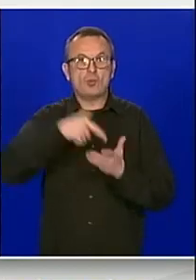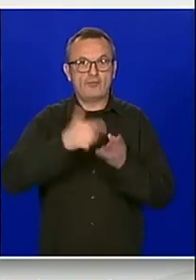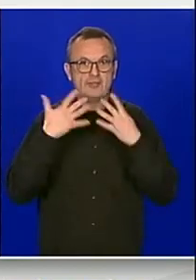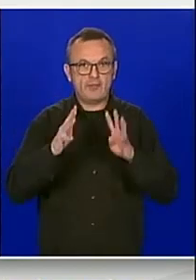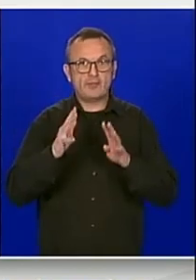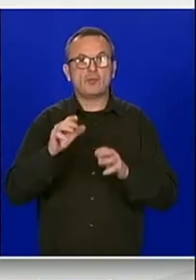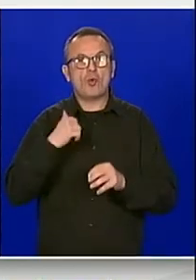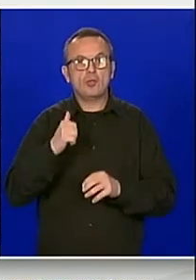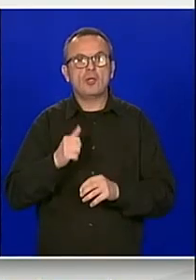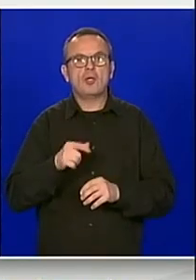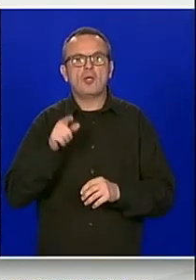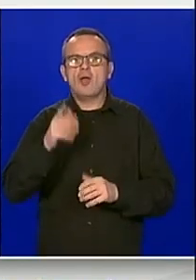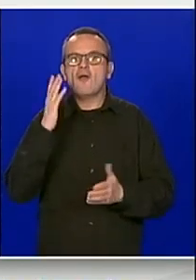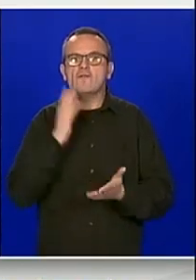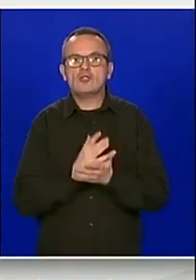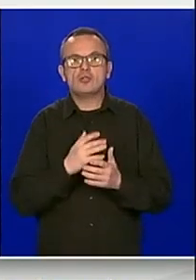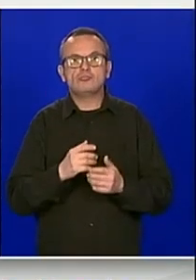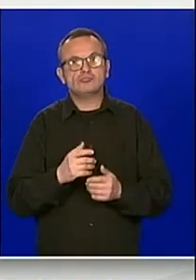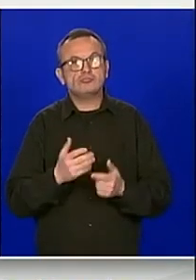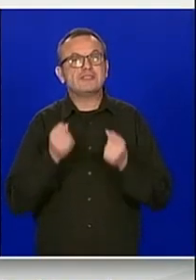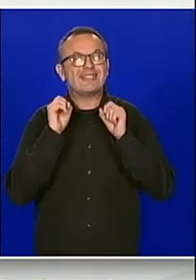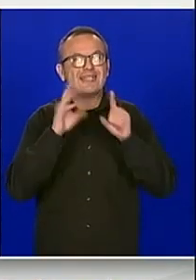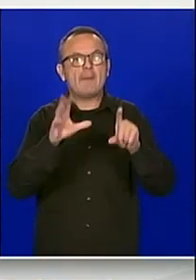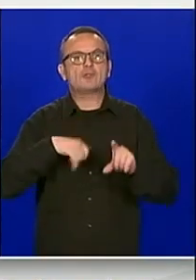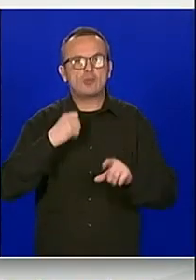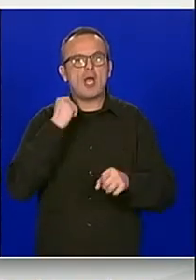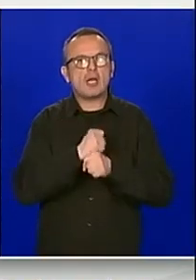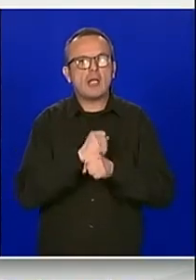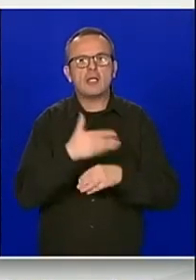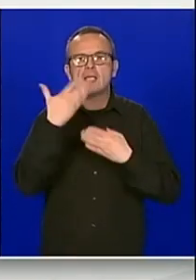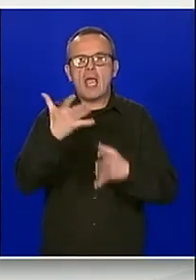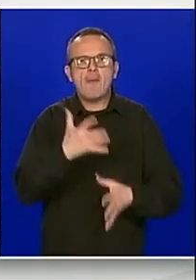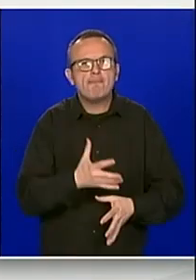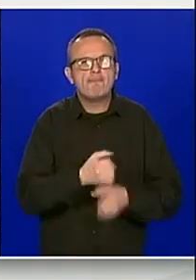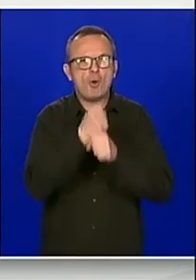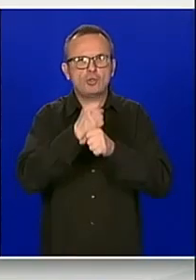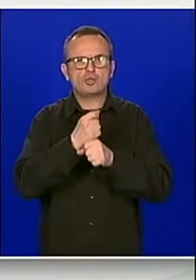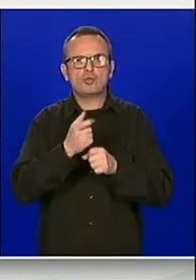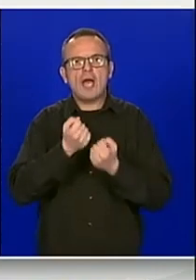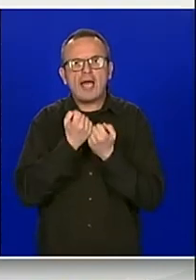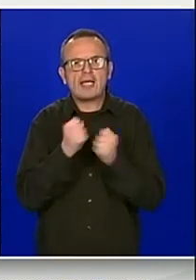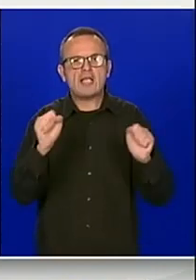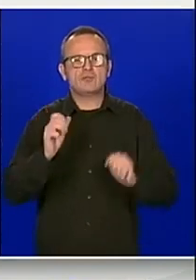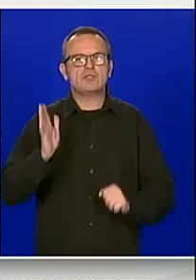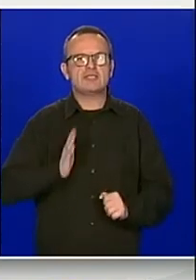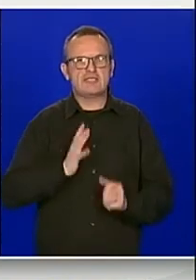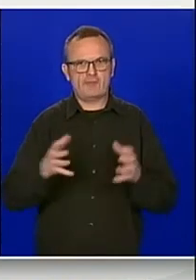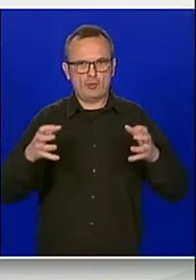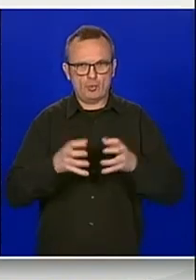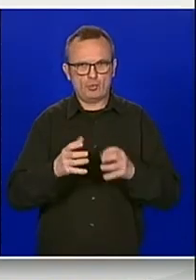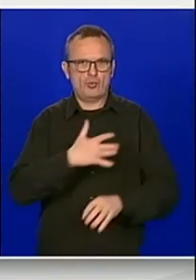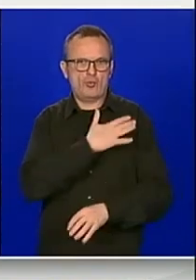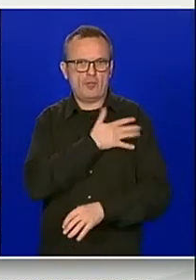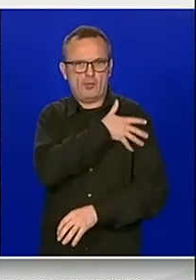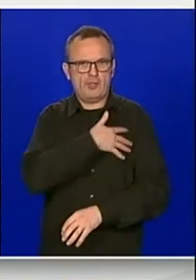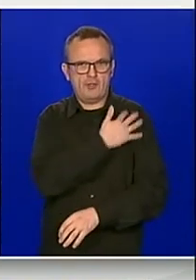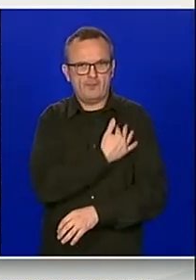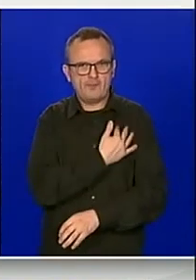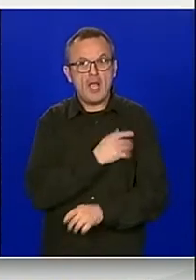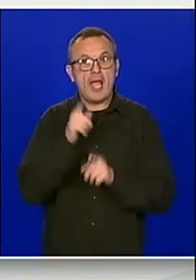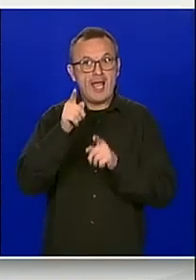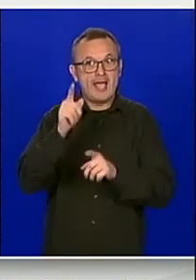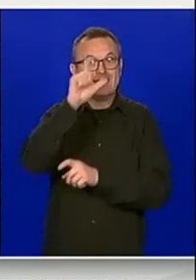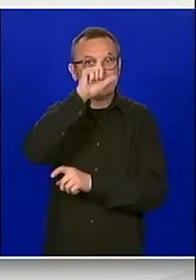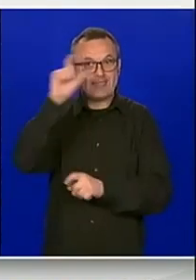navršila 17. godinu djelovanja u području pružanja podrške razvoju civilnog društva u Republici Hrvatskoj. Nacionalna zaklada su uspjekom